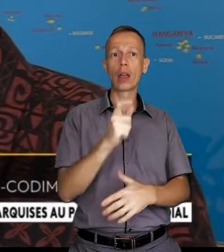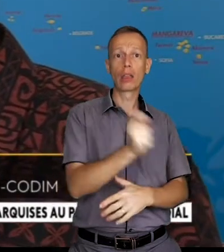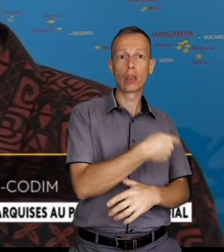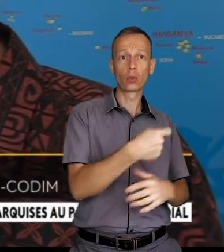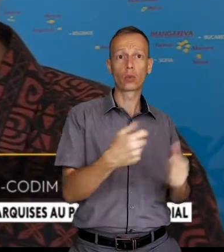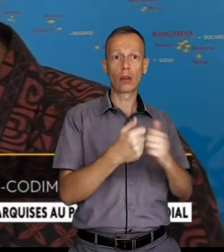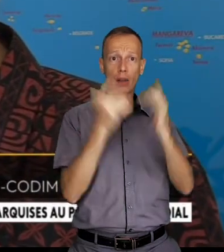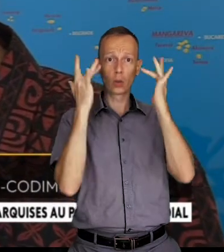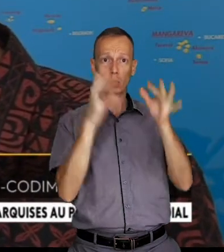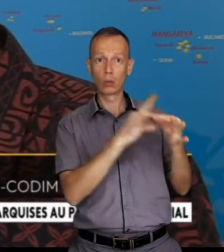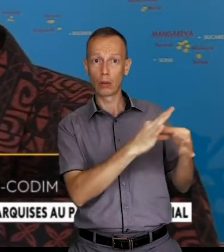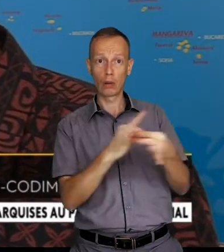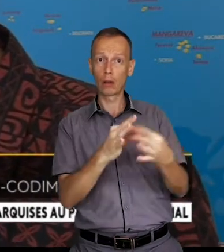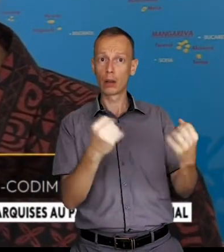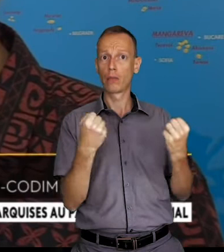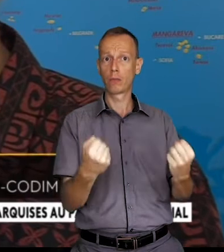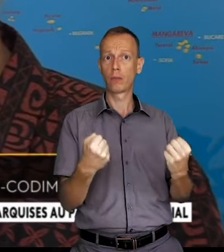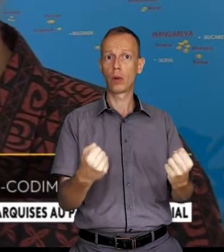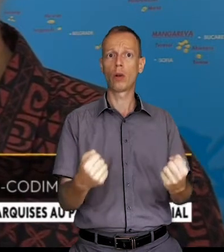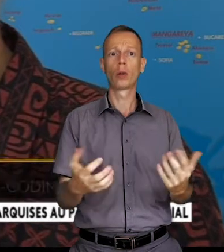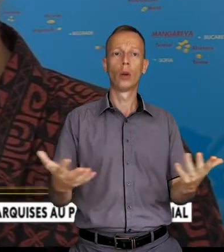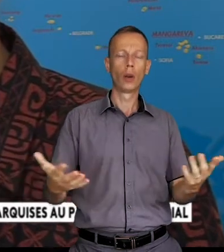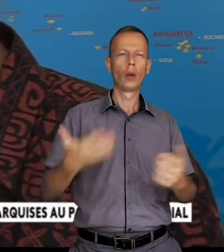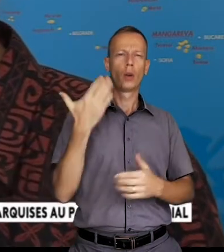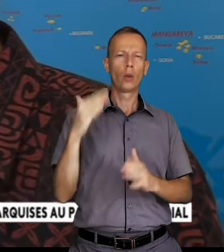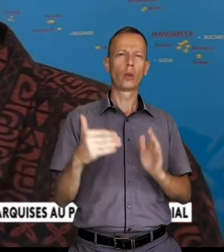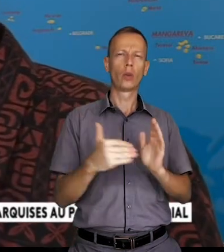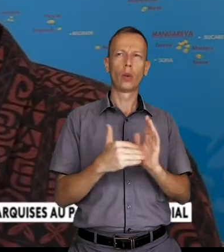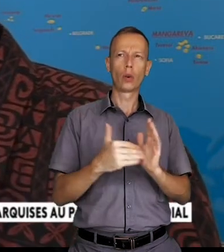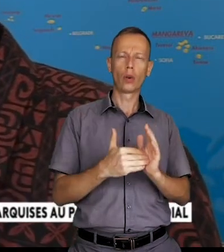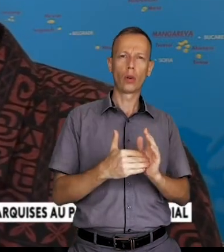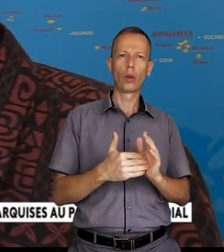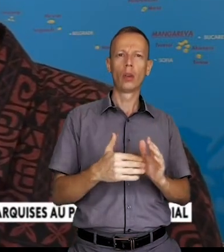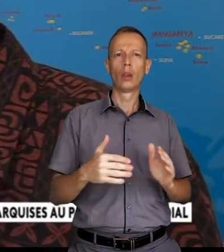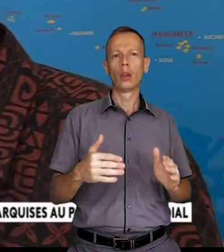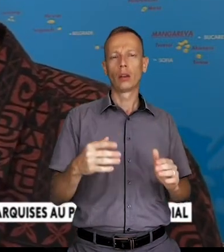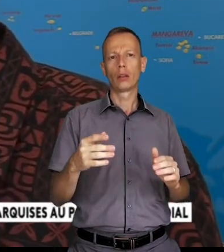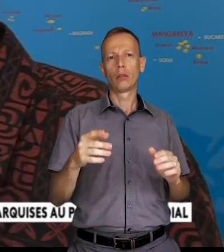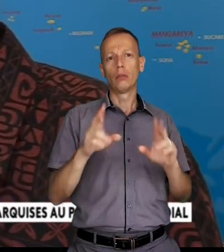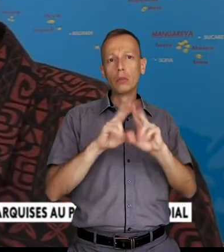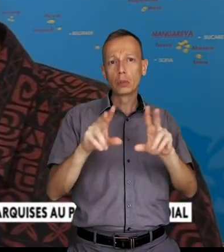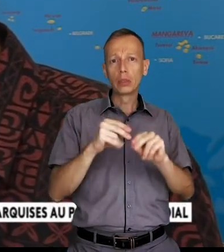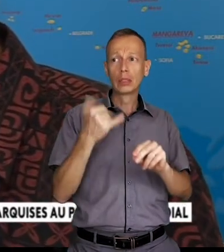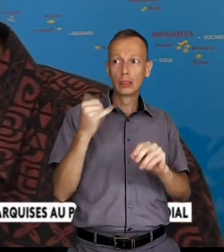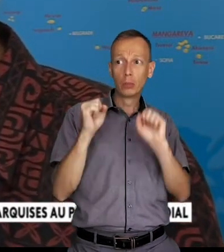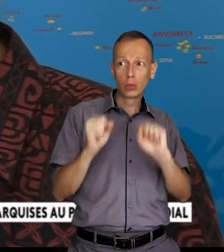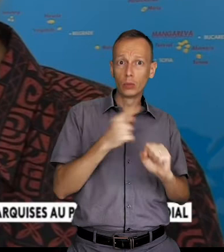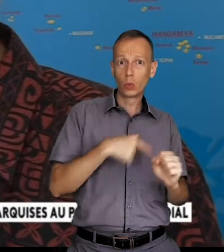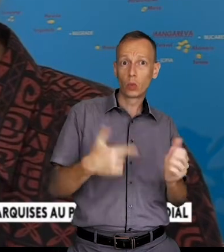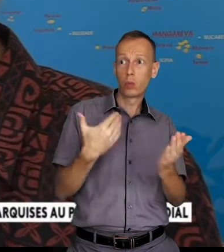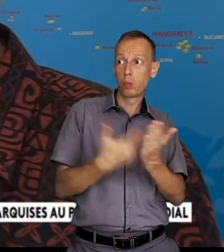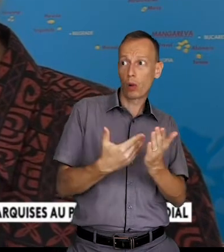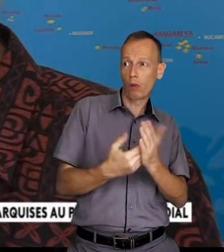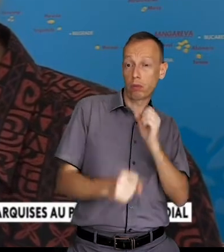la relation de la nature avec la culture et en série dans la